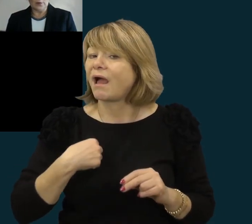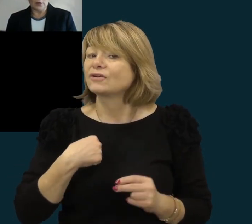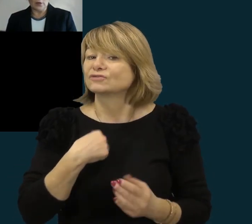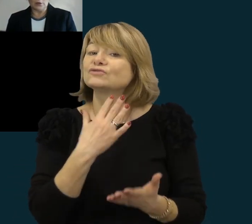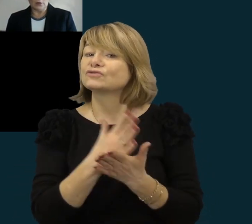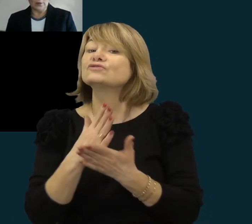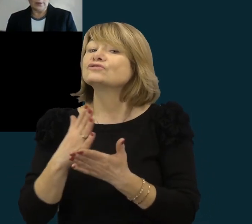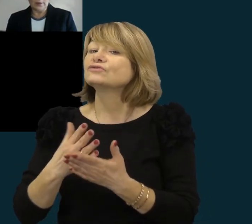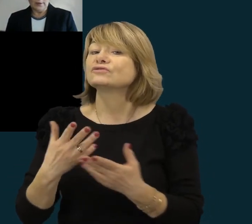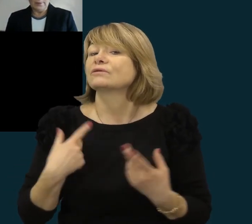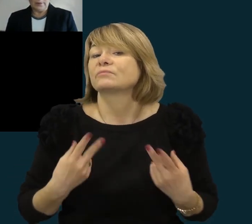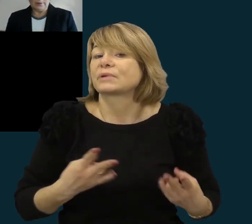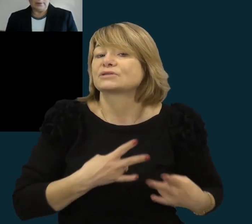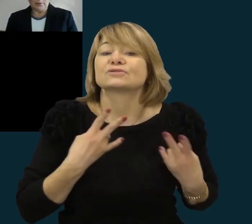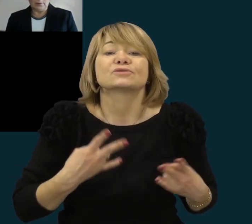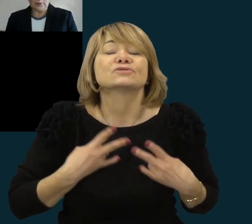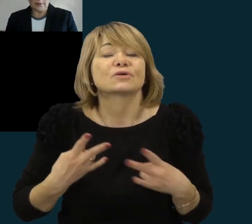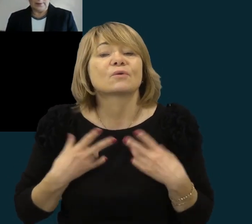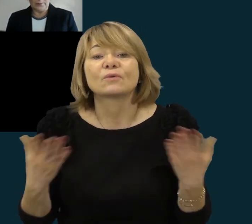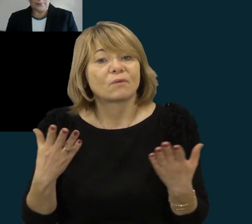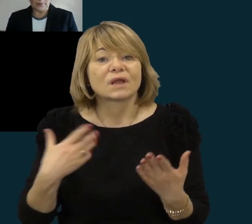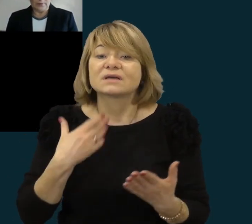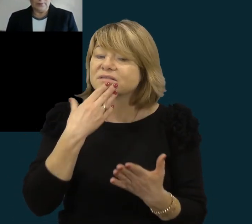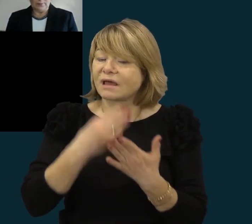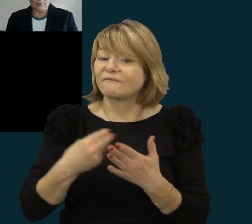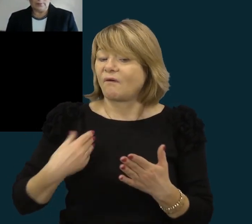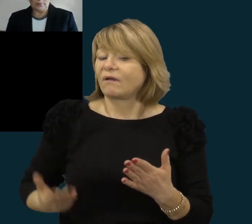aplinkoje turime tikrai,